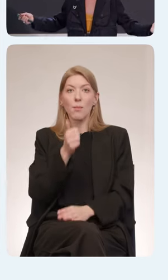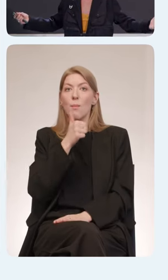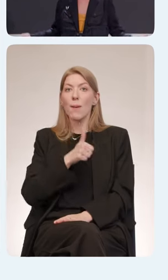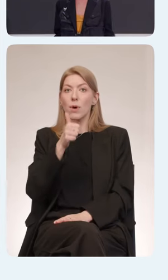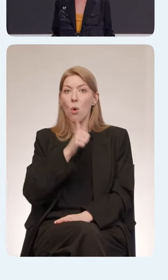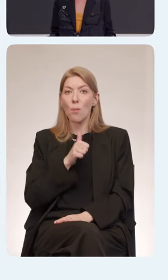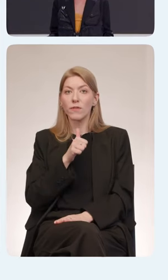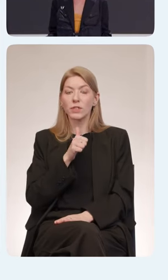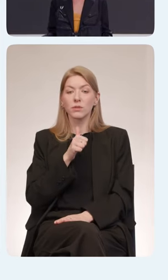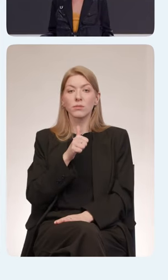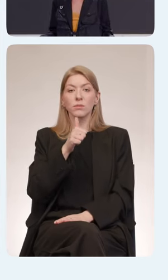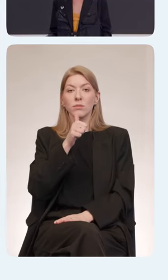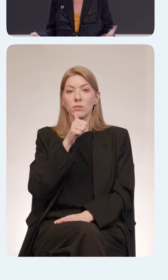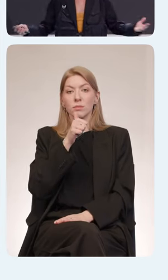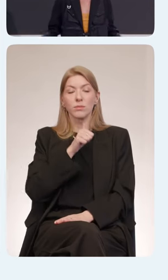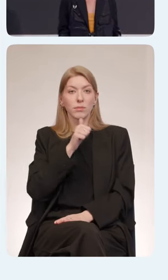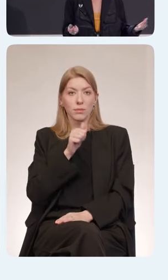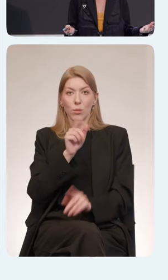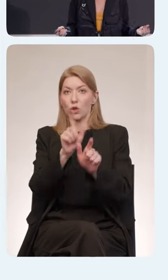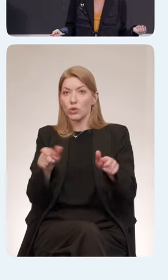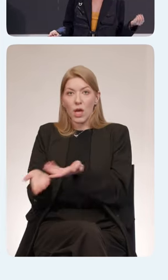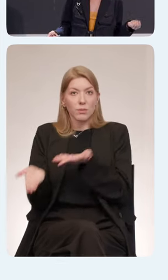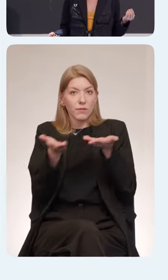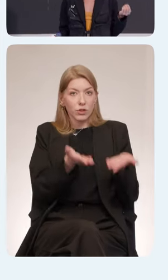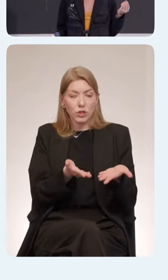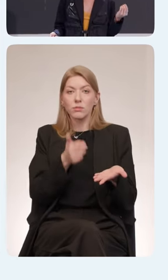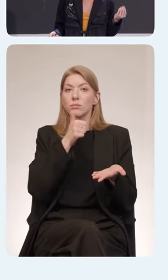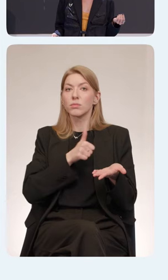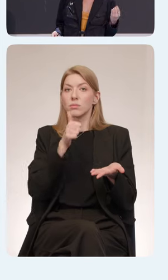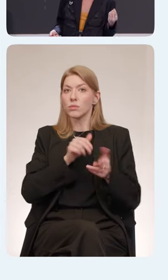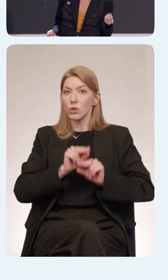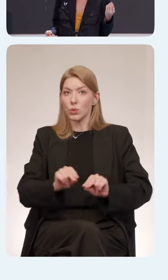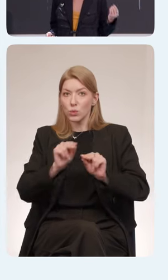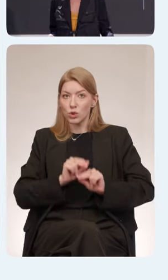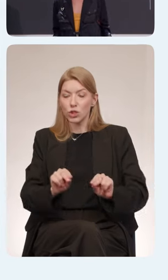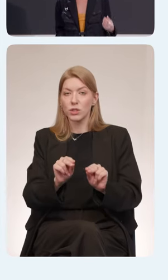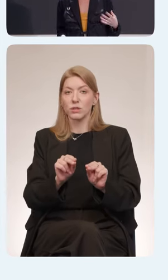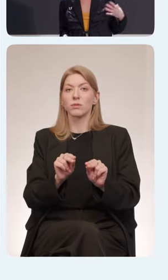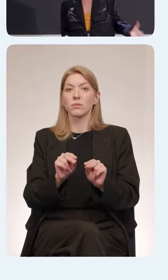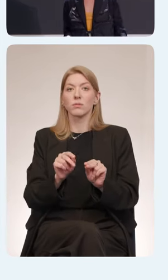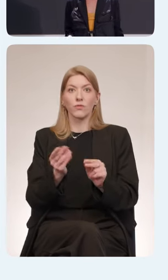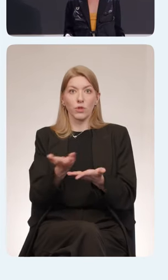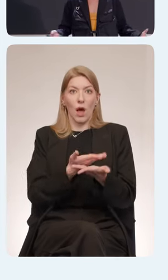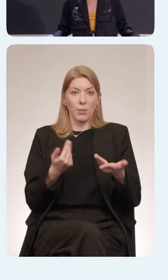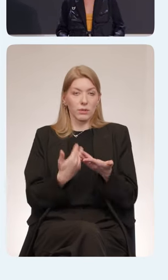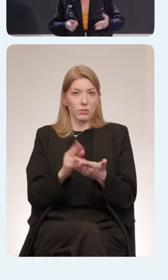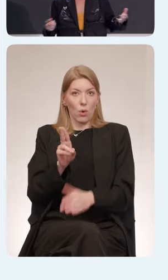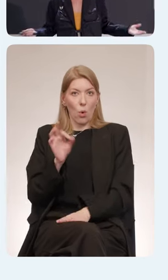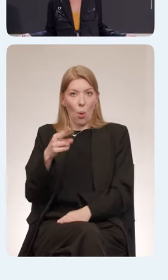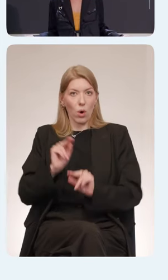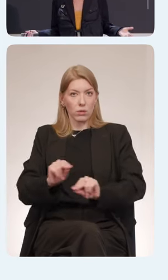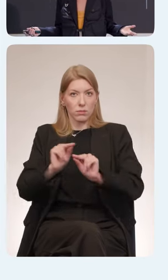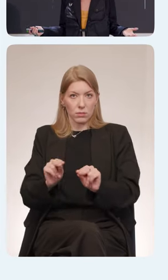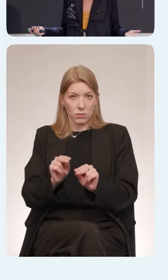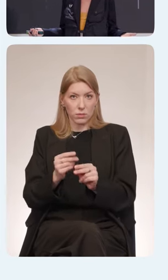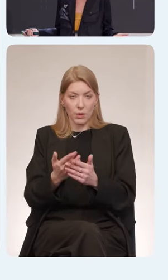же, включить в рекрут таких людей. Но можно попробовать подумать, а что, если это рыночная ниша, которую мы не получаем как доход. Это люди, которые вообще